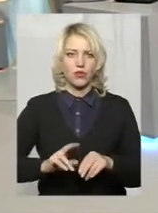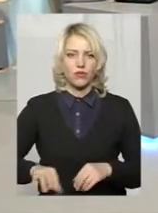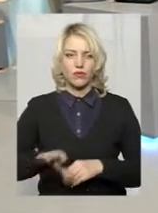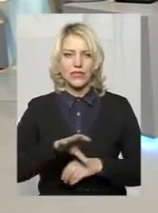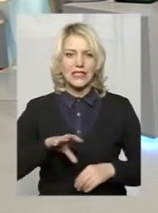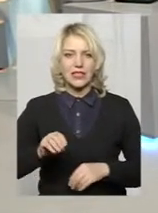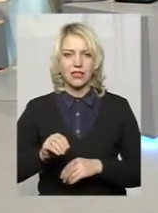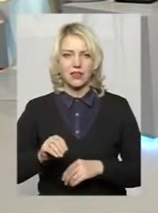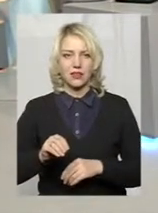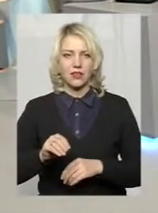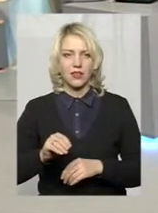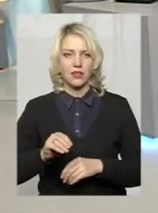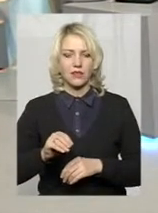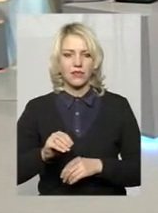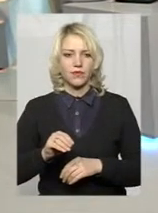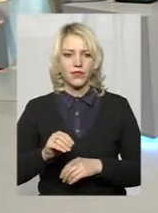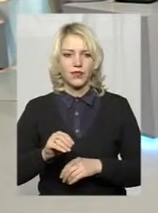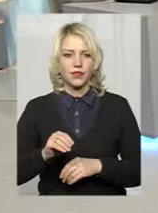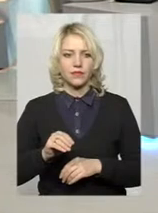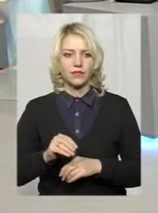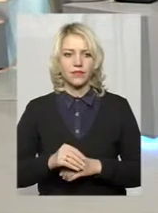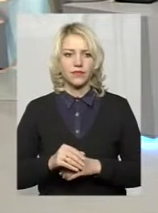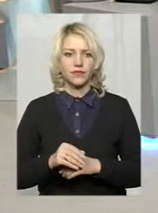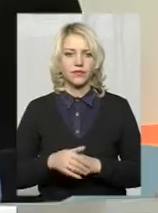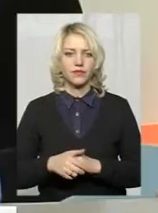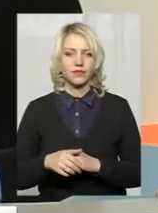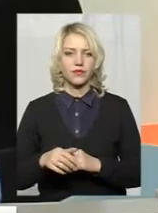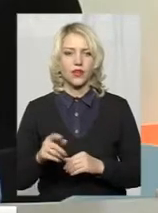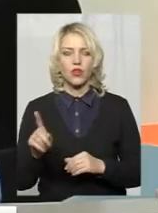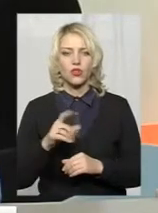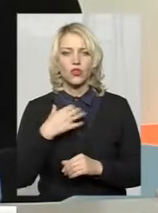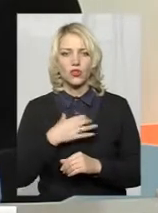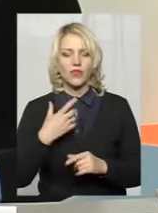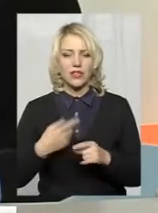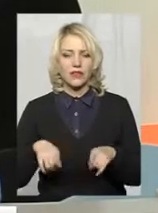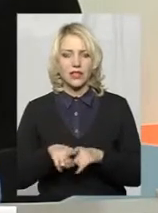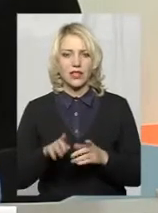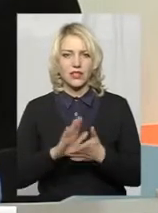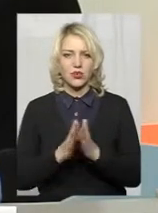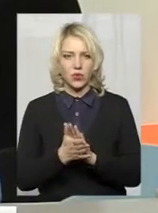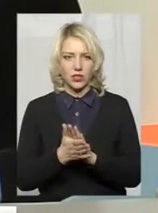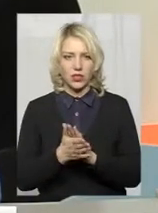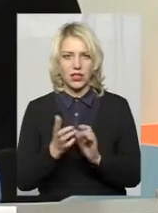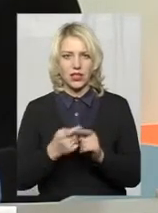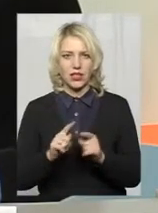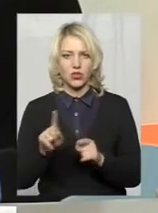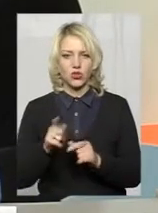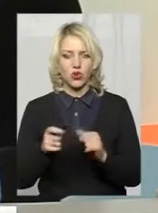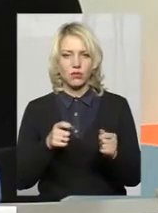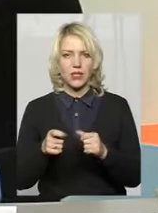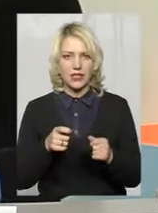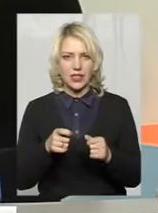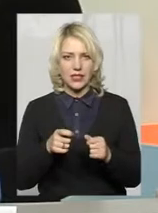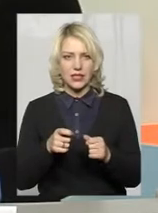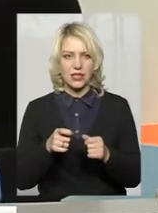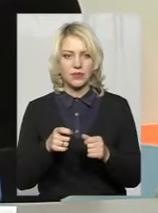видів проєктів інструктурних. Що важливо також в цій ситуації? Те, що адміністрація при цьому